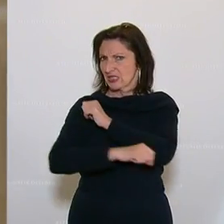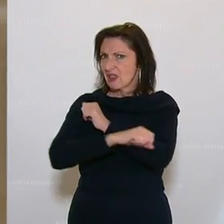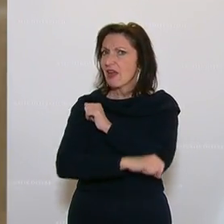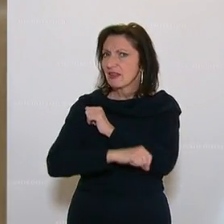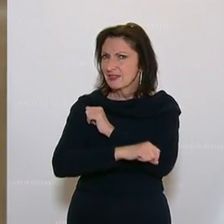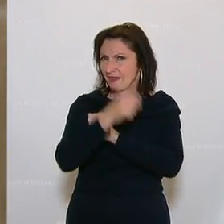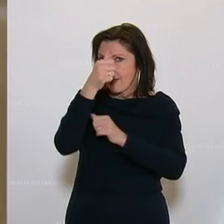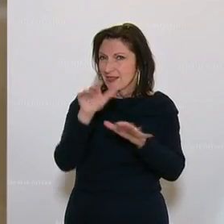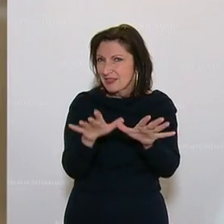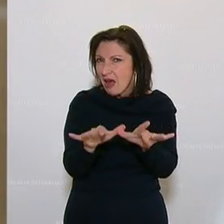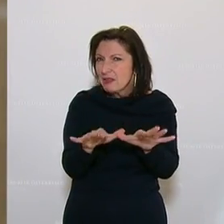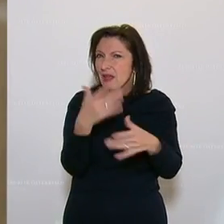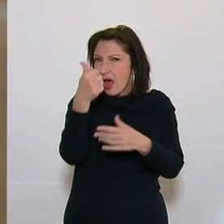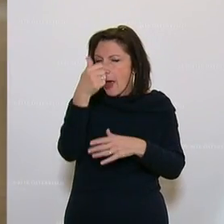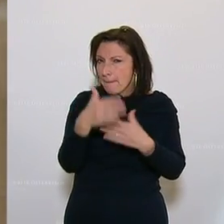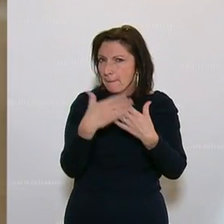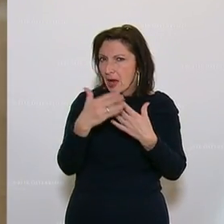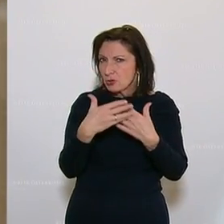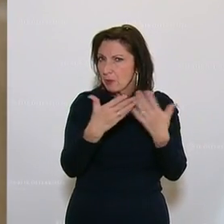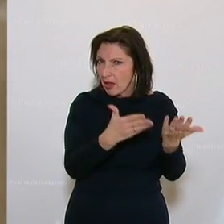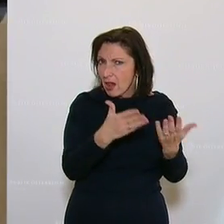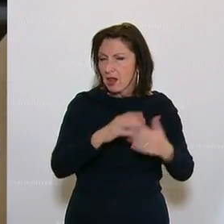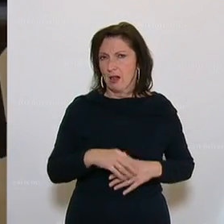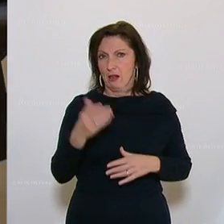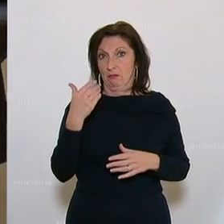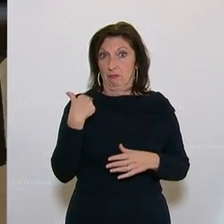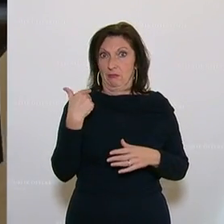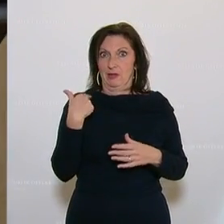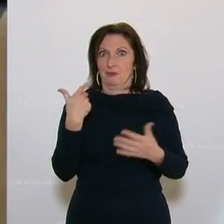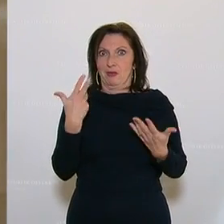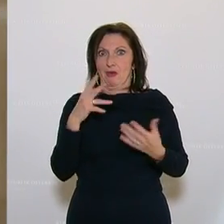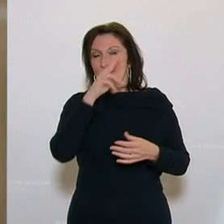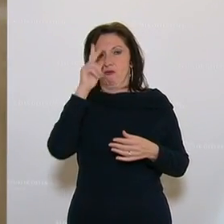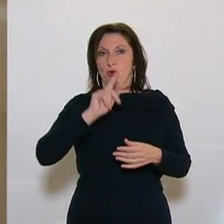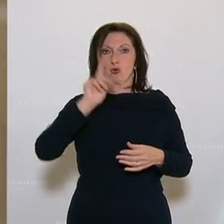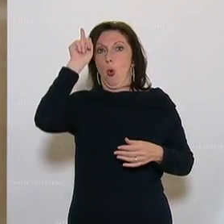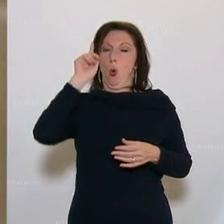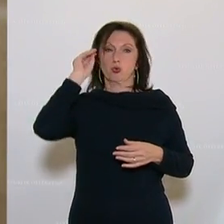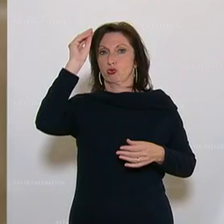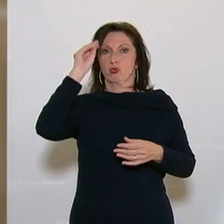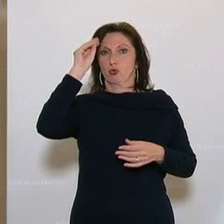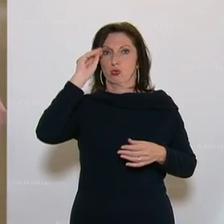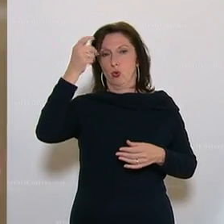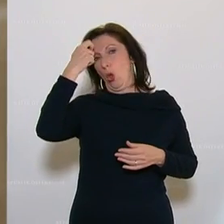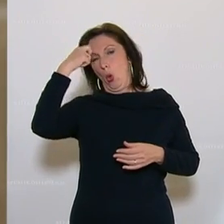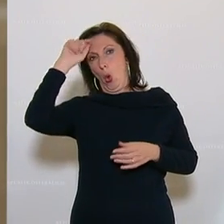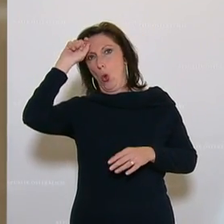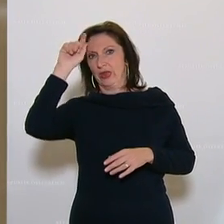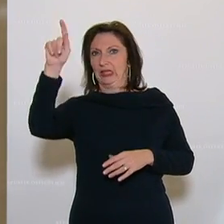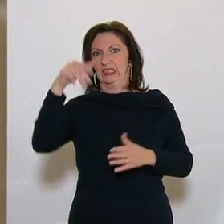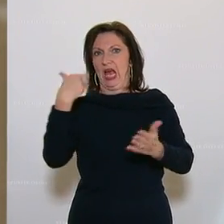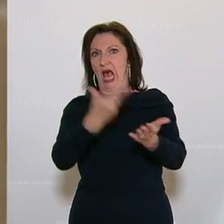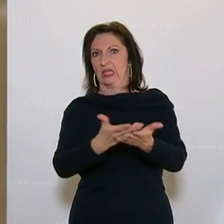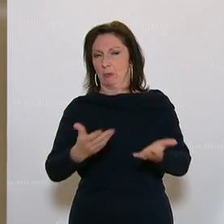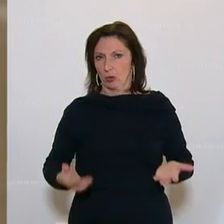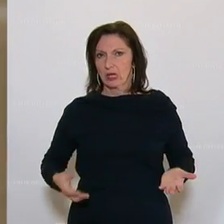nennen, der hat solche Auswüchse gehabt, dass dann die Volkshochschule Ottergring angeboten hat,